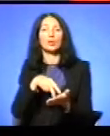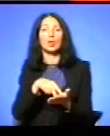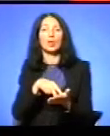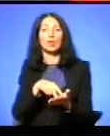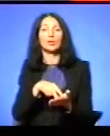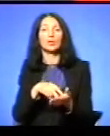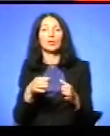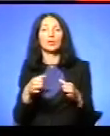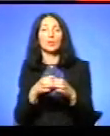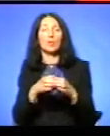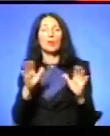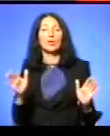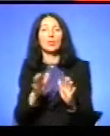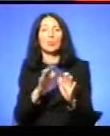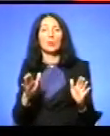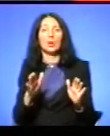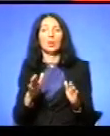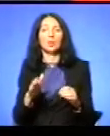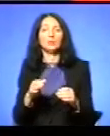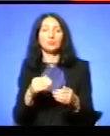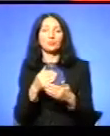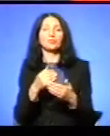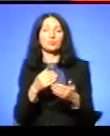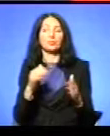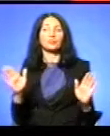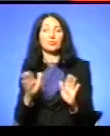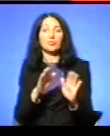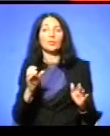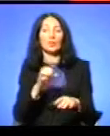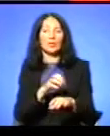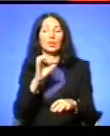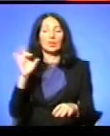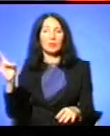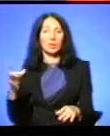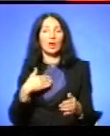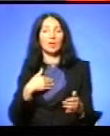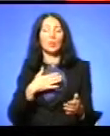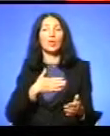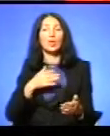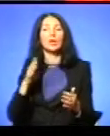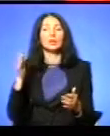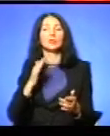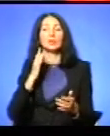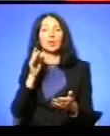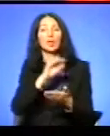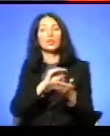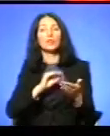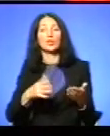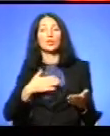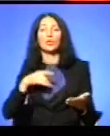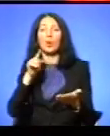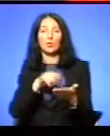ансамлюватися в якийсь там вимушений той репертуар Але, я думаю, що моя творчість, моя позиція вже упала в очі